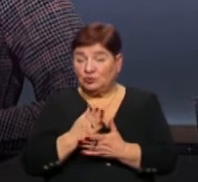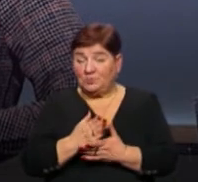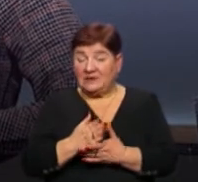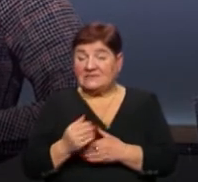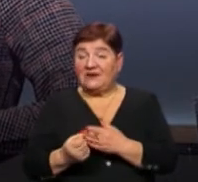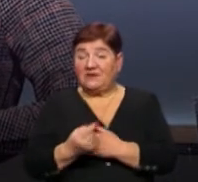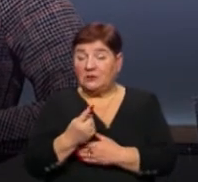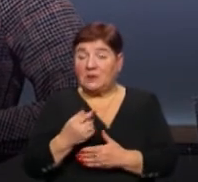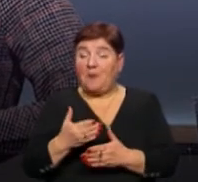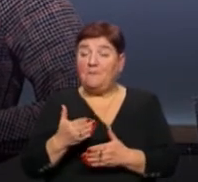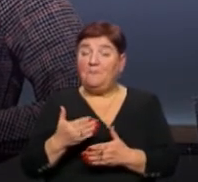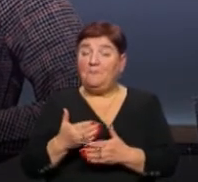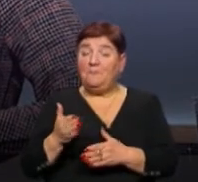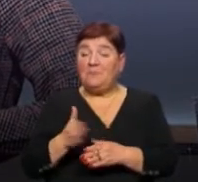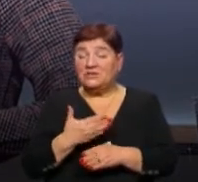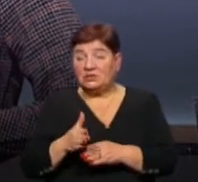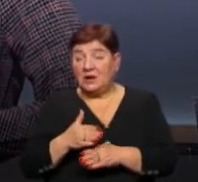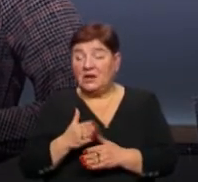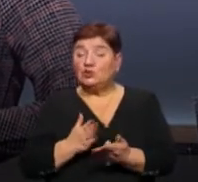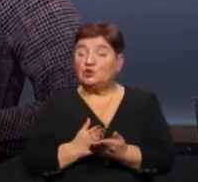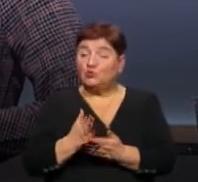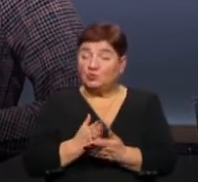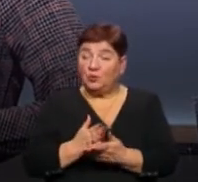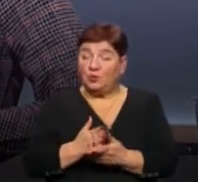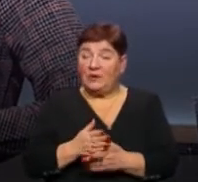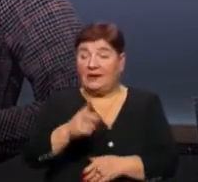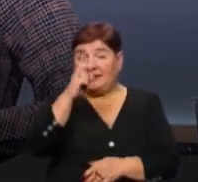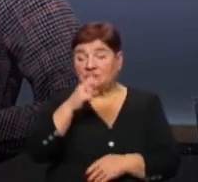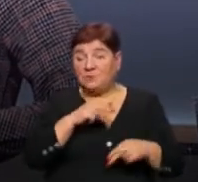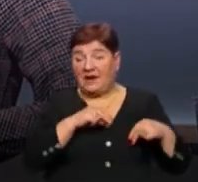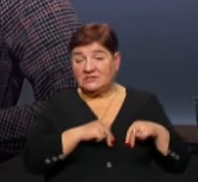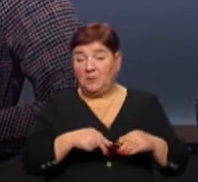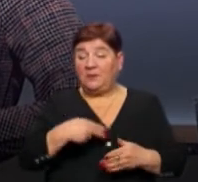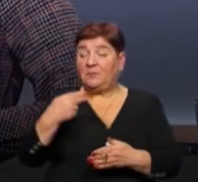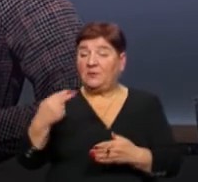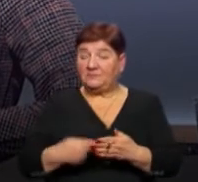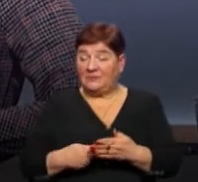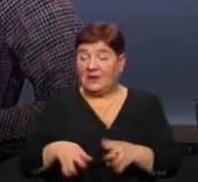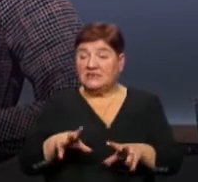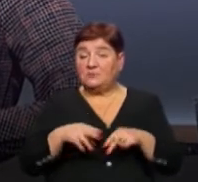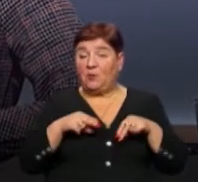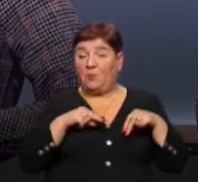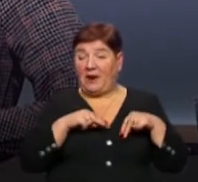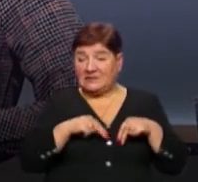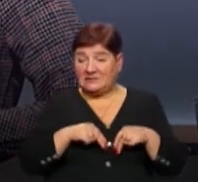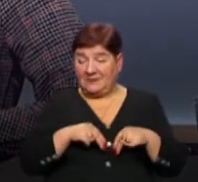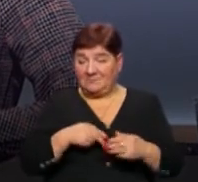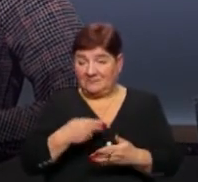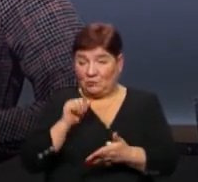інформація, що між службою і між Держпрацею було підписане меморандум про співпрацю і